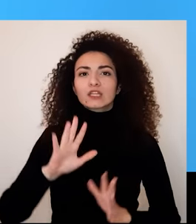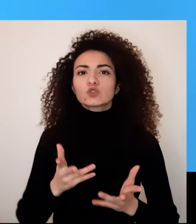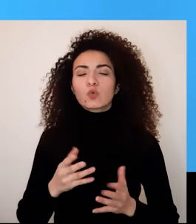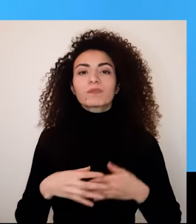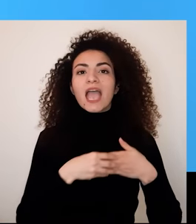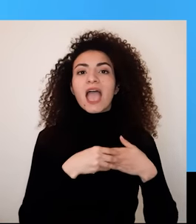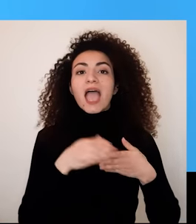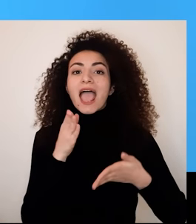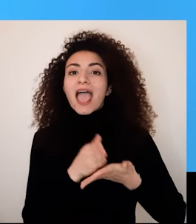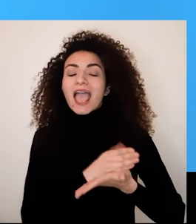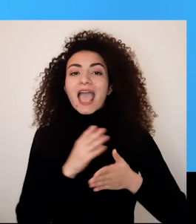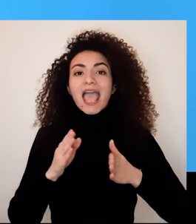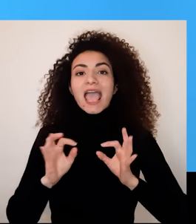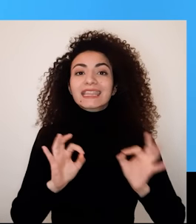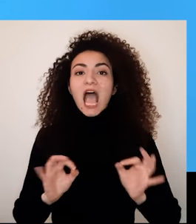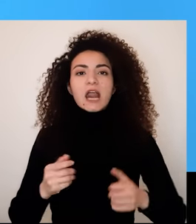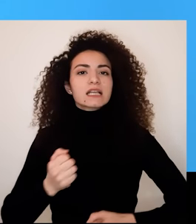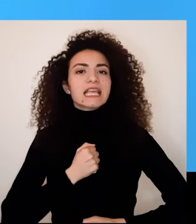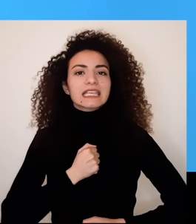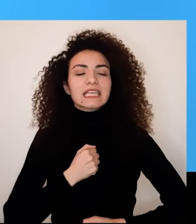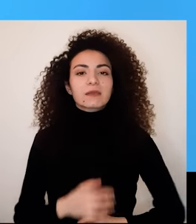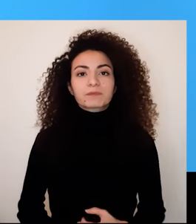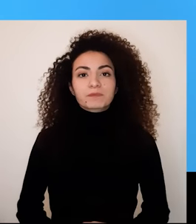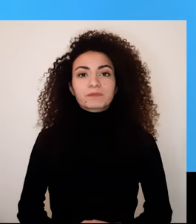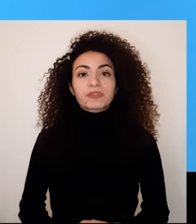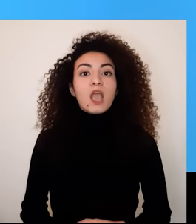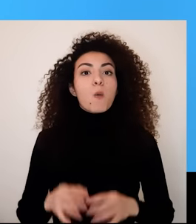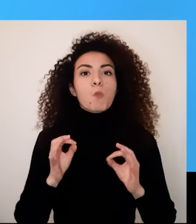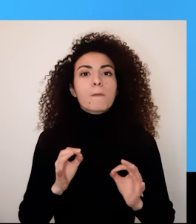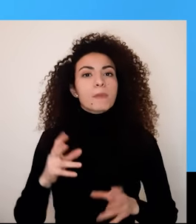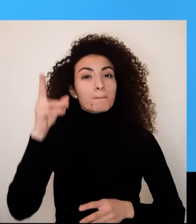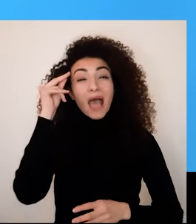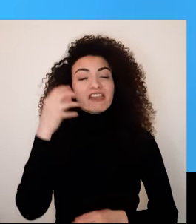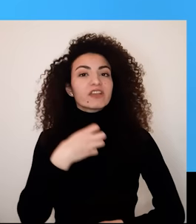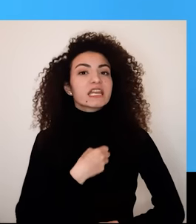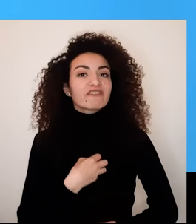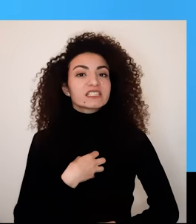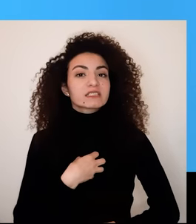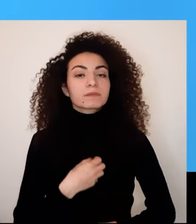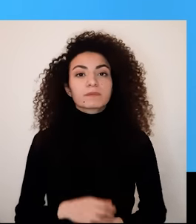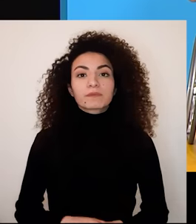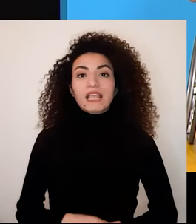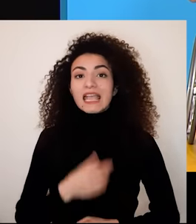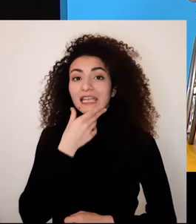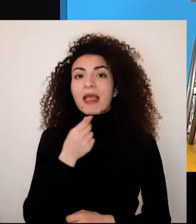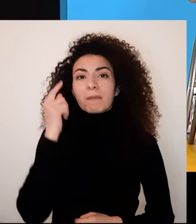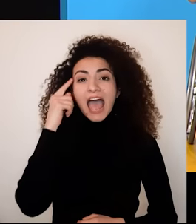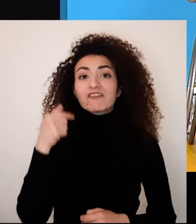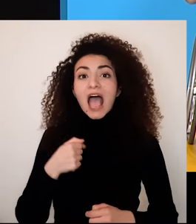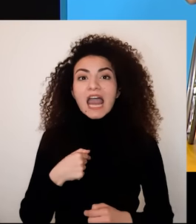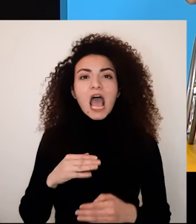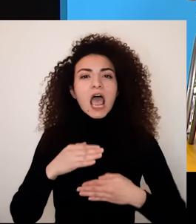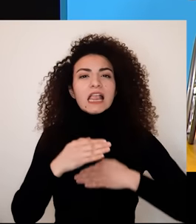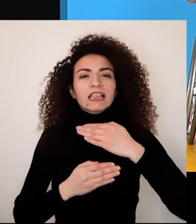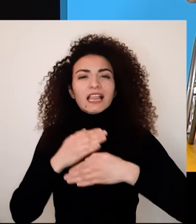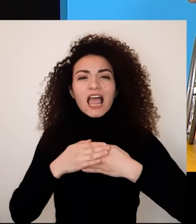من خلال ممارسات وستراتيجيات رصد التقدم ما بين النقطة اللي وصلنا لنا والهدف اللي نطبح لقلو بتقدمنا الباحث